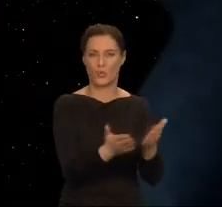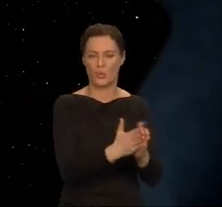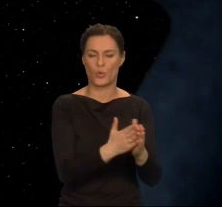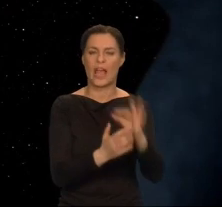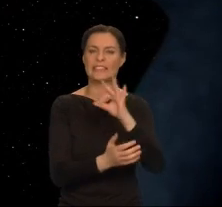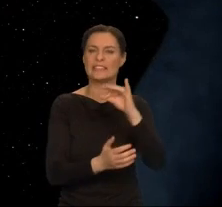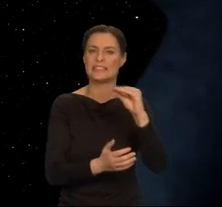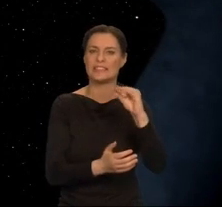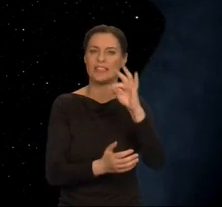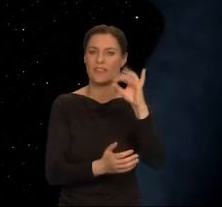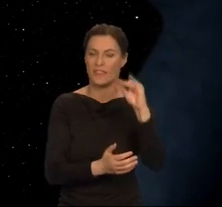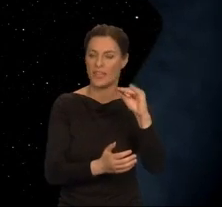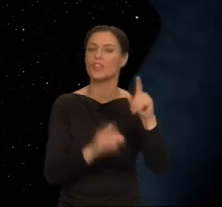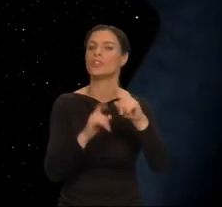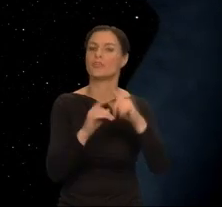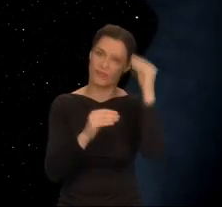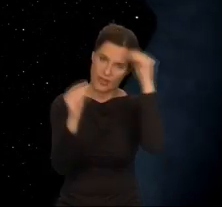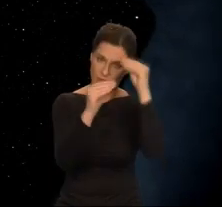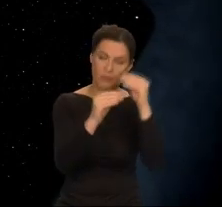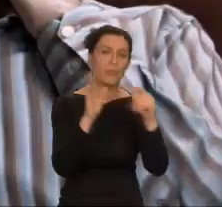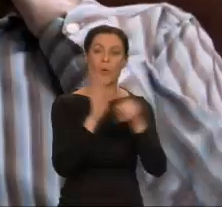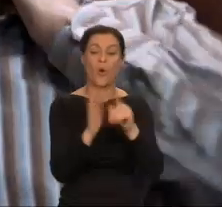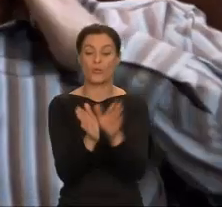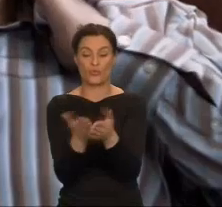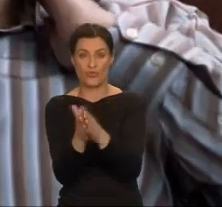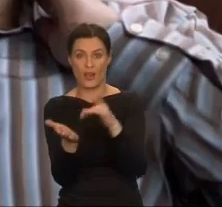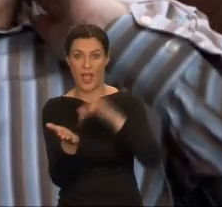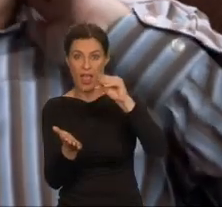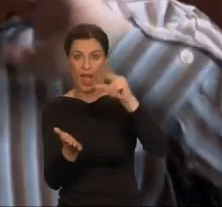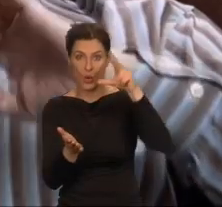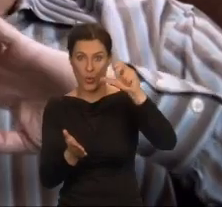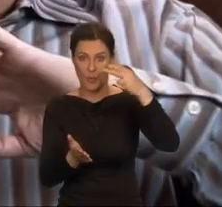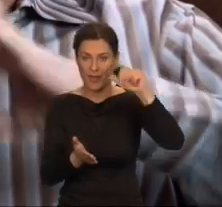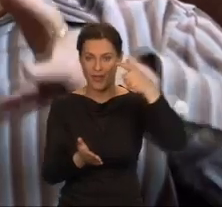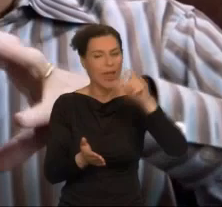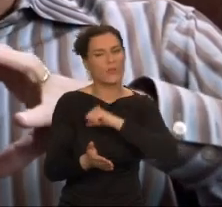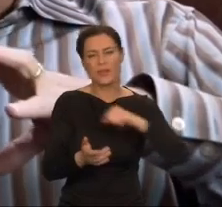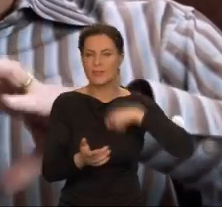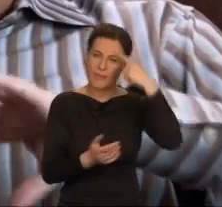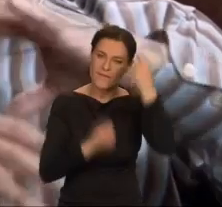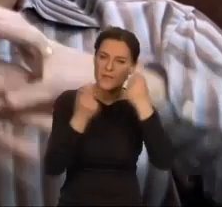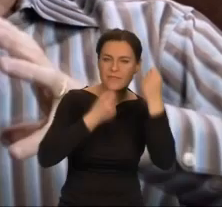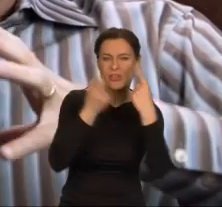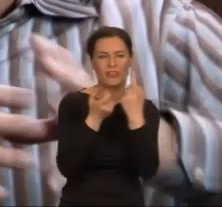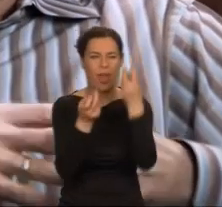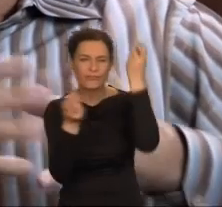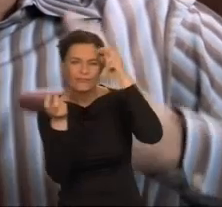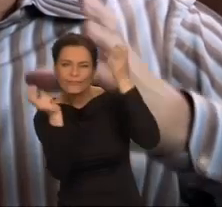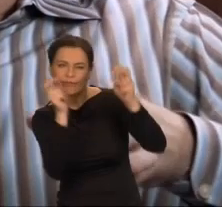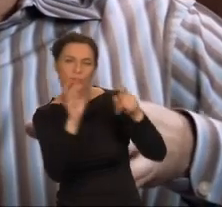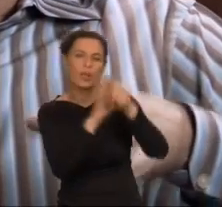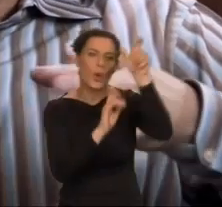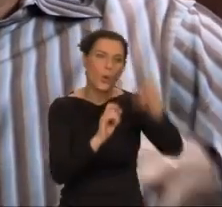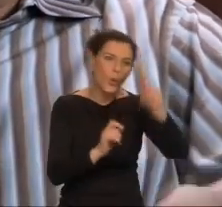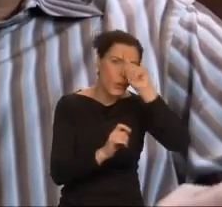to ogromne laboratorium, w którym pisarka prowadzi własne eksperymenty myślowe nad istotami ludzkimi